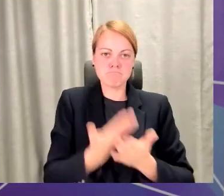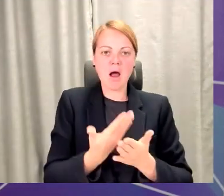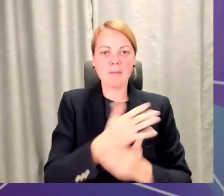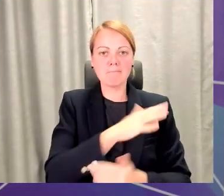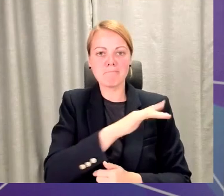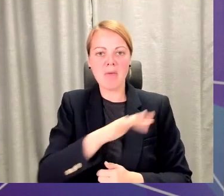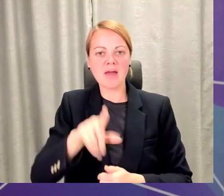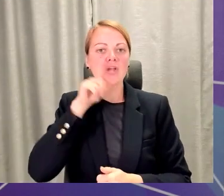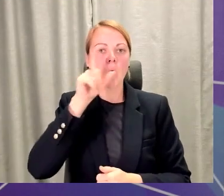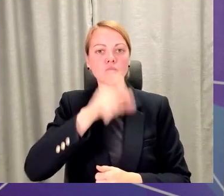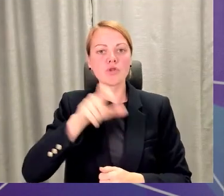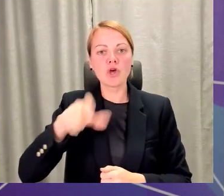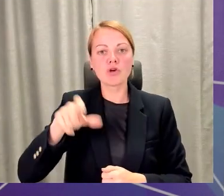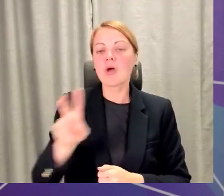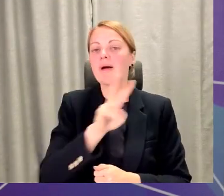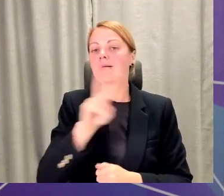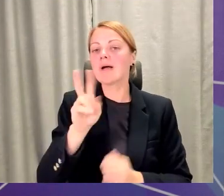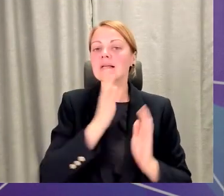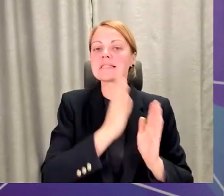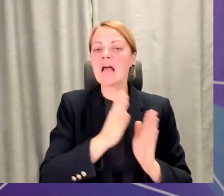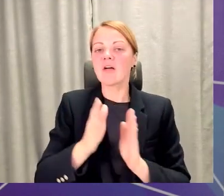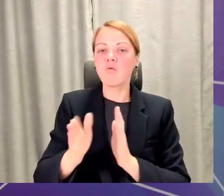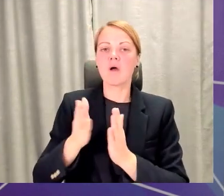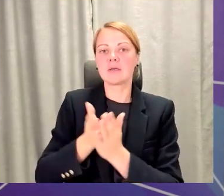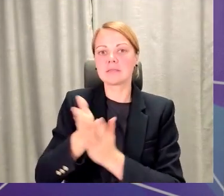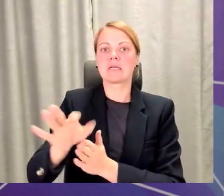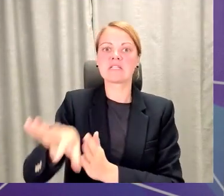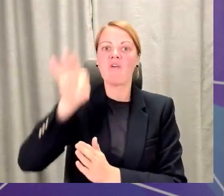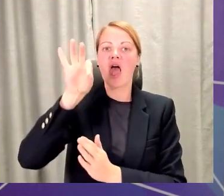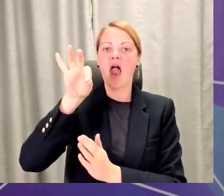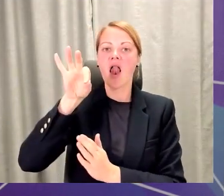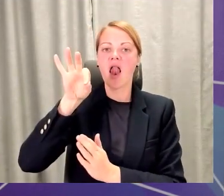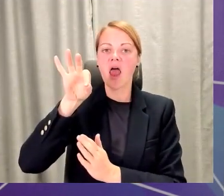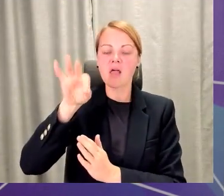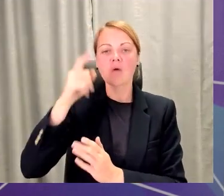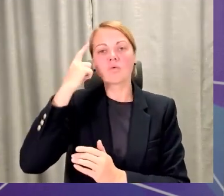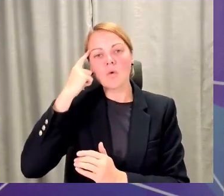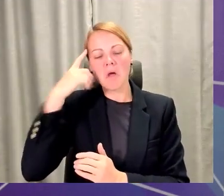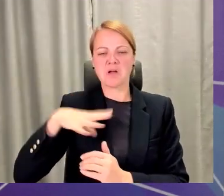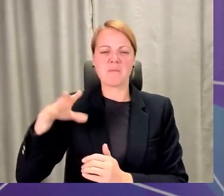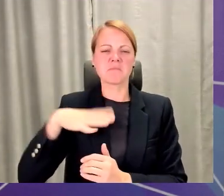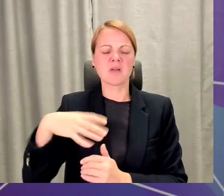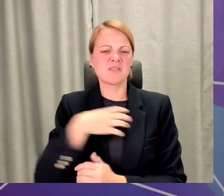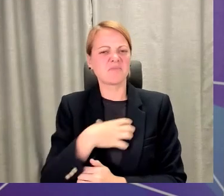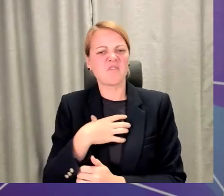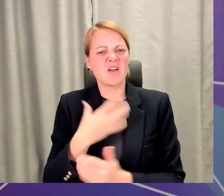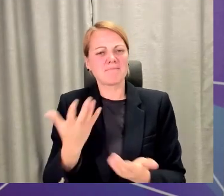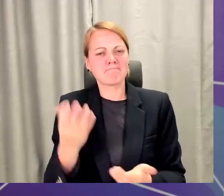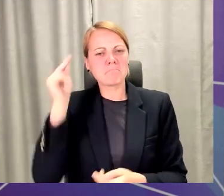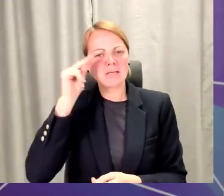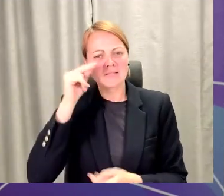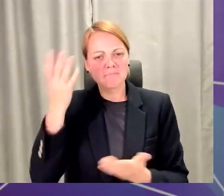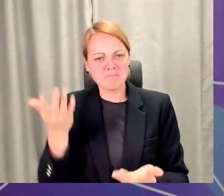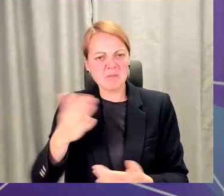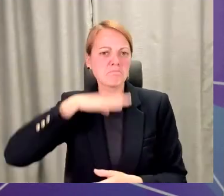tiem, kur gatavojas izdarīt izvēles un kuri domā par to, kāpēc man vispār mācīties. Varbūt, ka pietiek ar atsevišķām